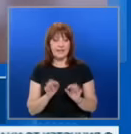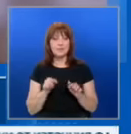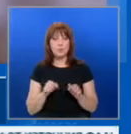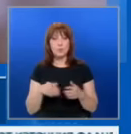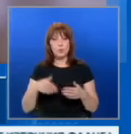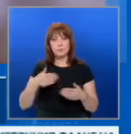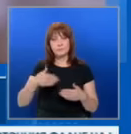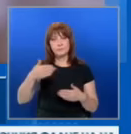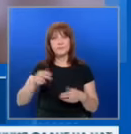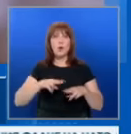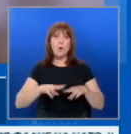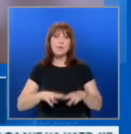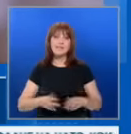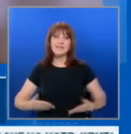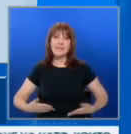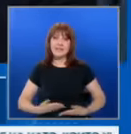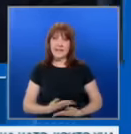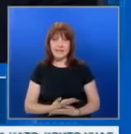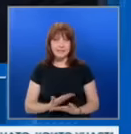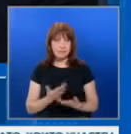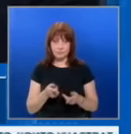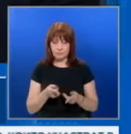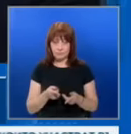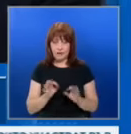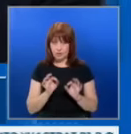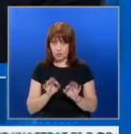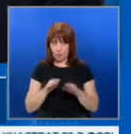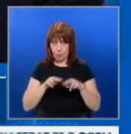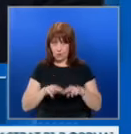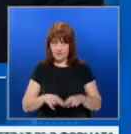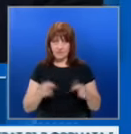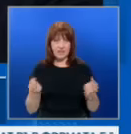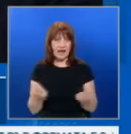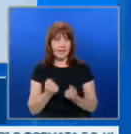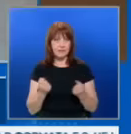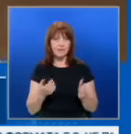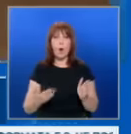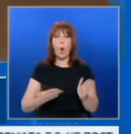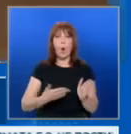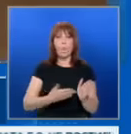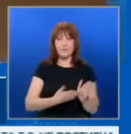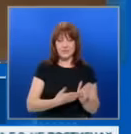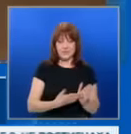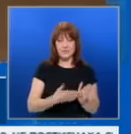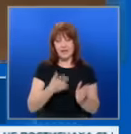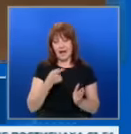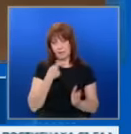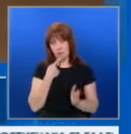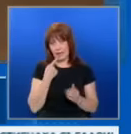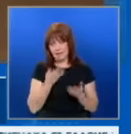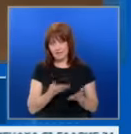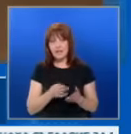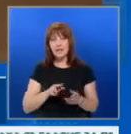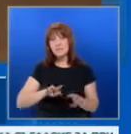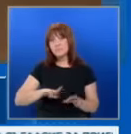тук нататък остава много интересно. Дали наистина те ще останат активна опозиция про-европейска, както се ми казват?